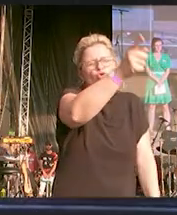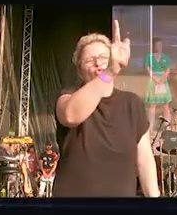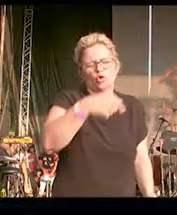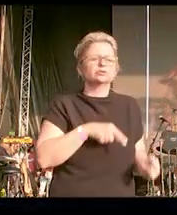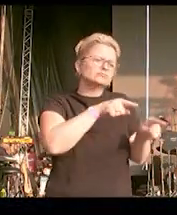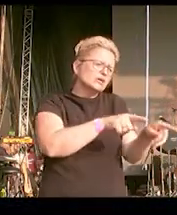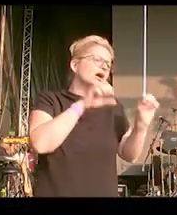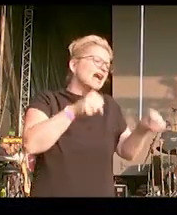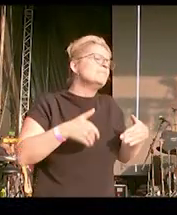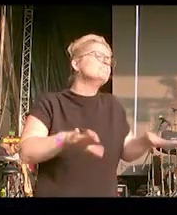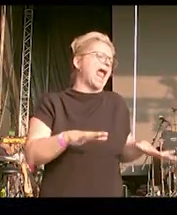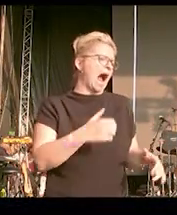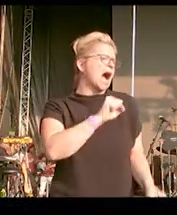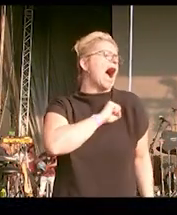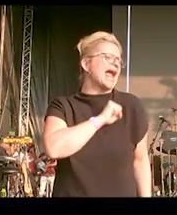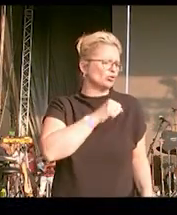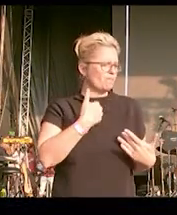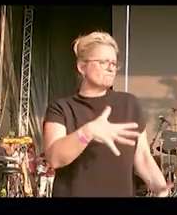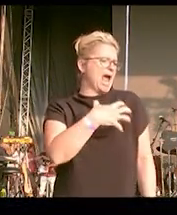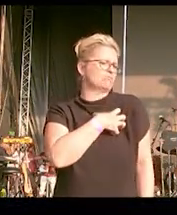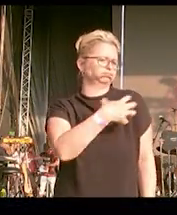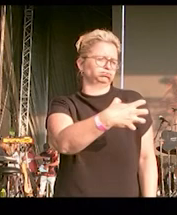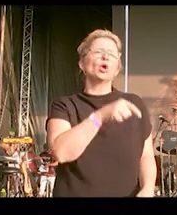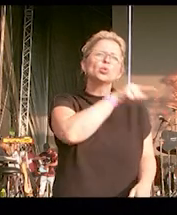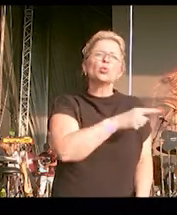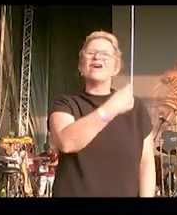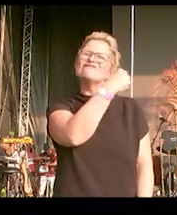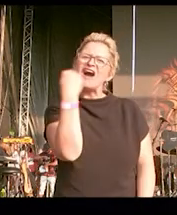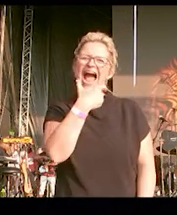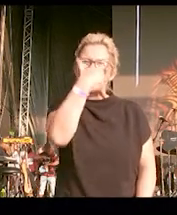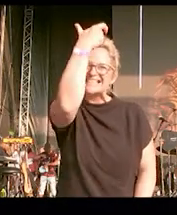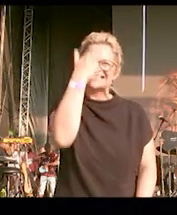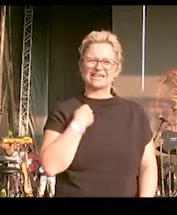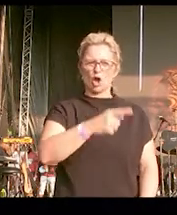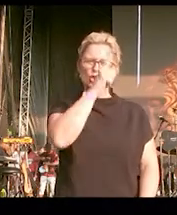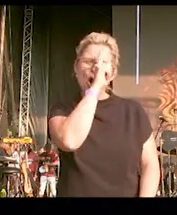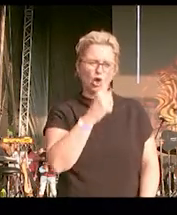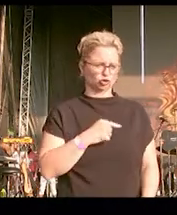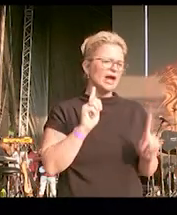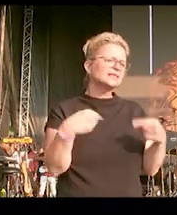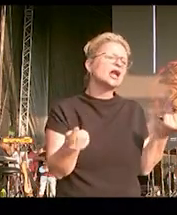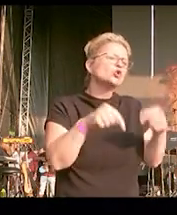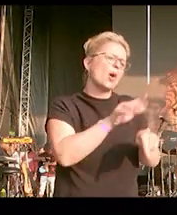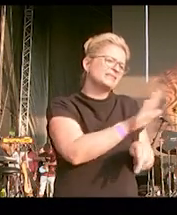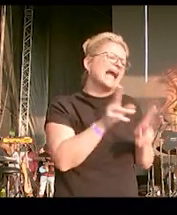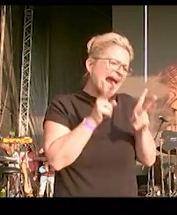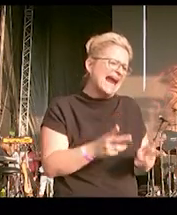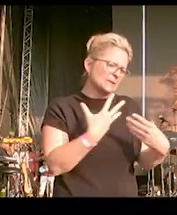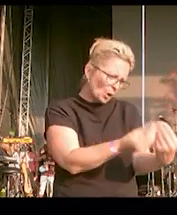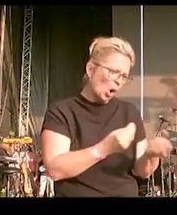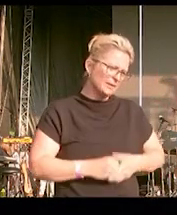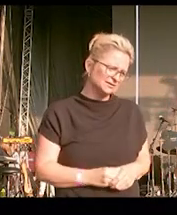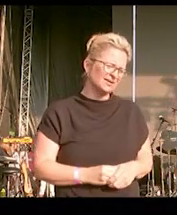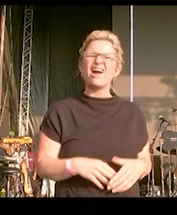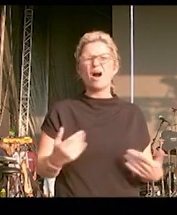selbst mehr besäßen, wenn sie nur als weiße Deutsche zu ihrem Recht in diesem Land kämen. Dabei geht es